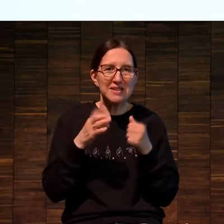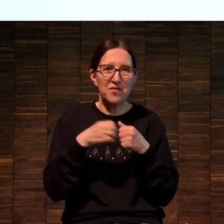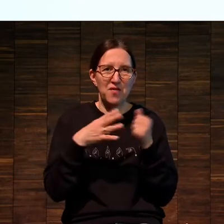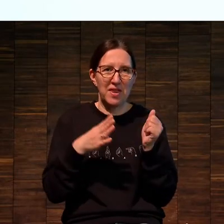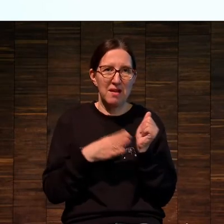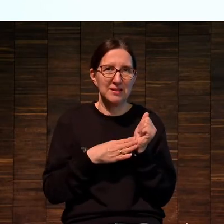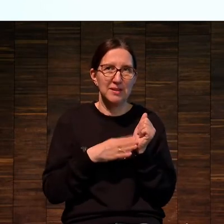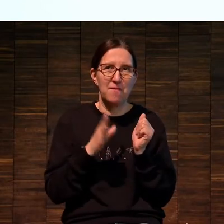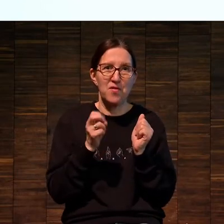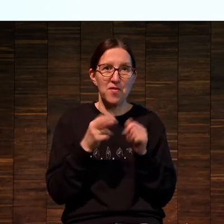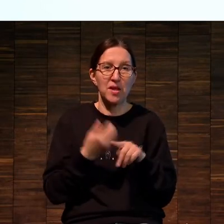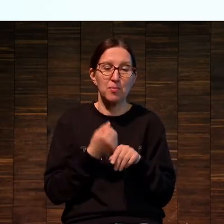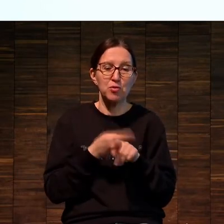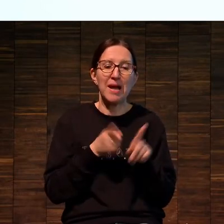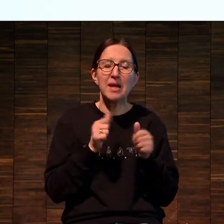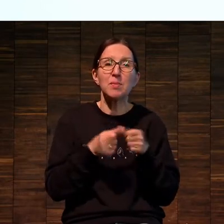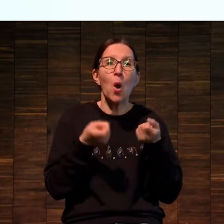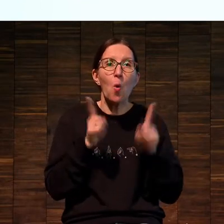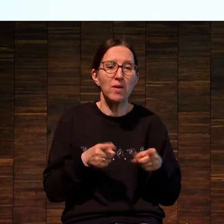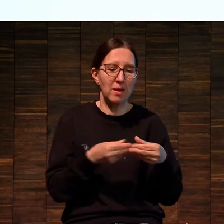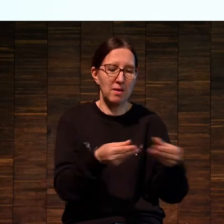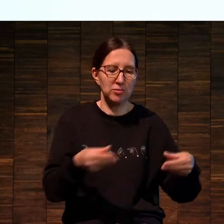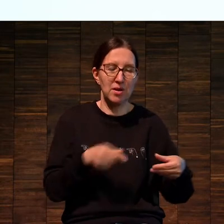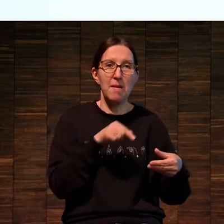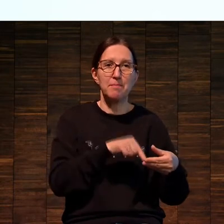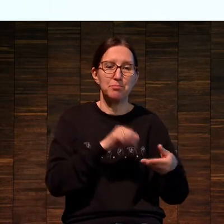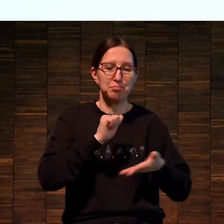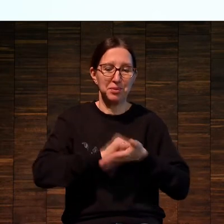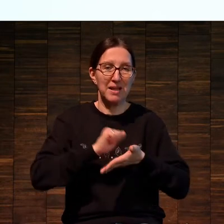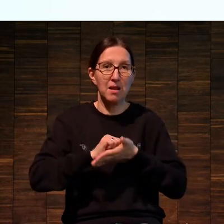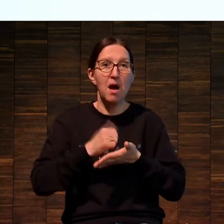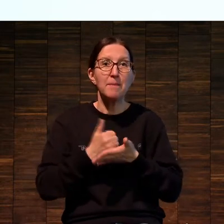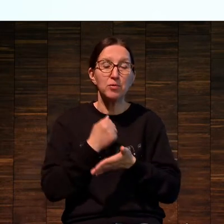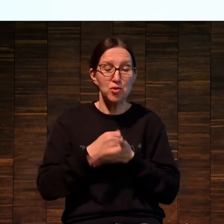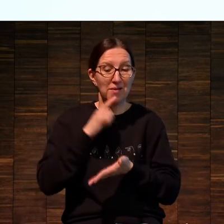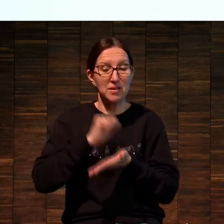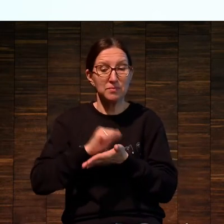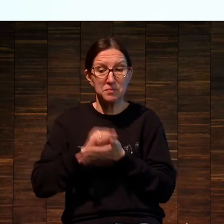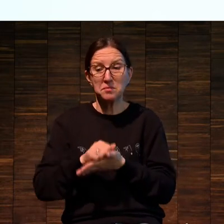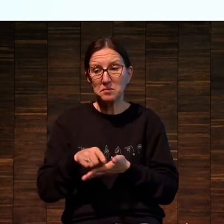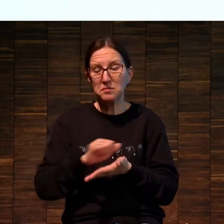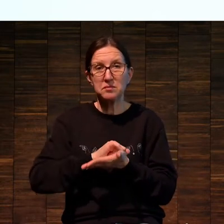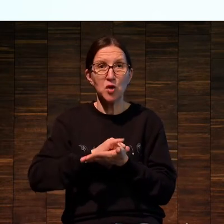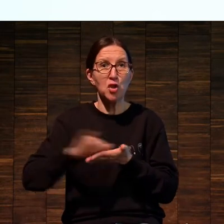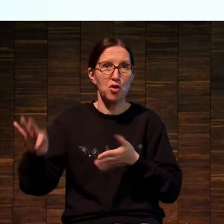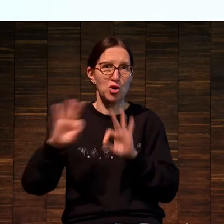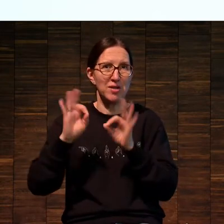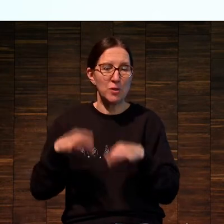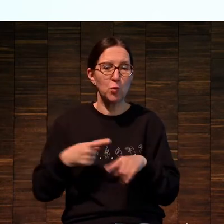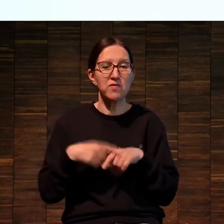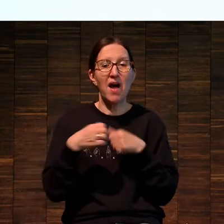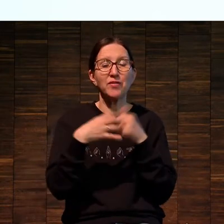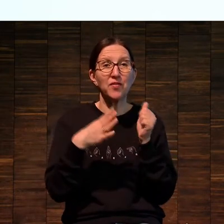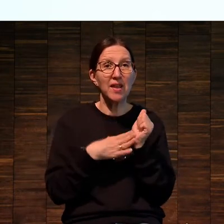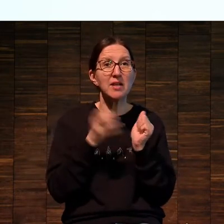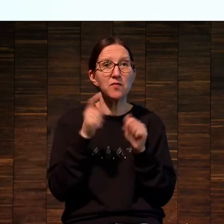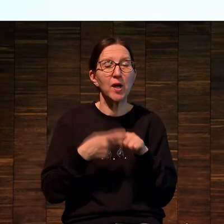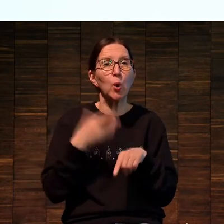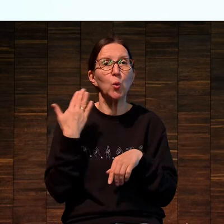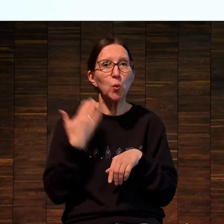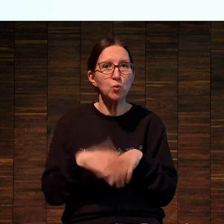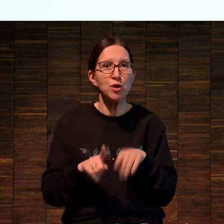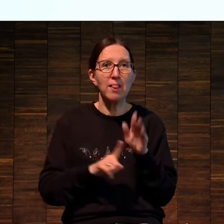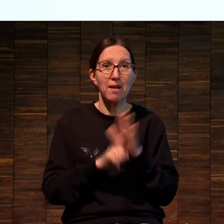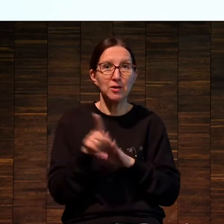с оригинальностью принта. Принт всегда воспринимался как тиражное произведение искусства. В XIX веке его стали